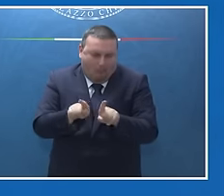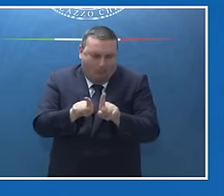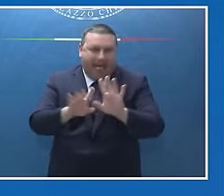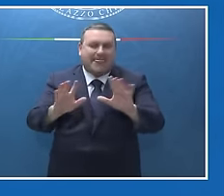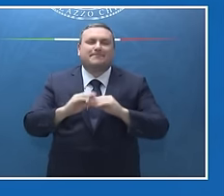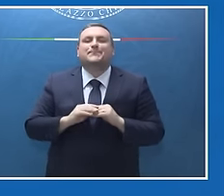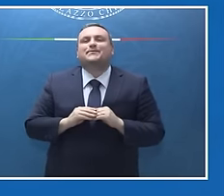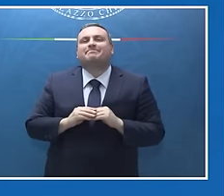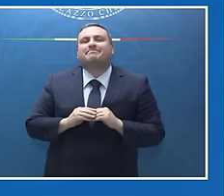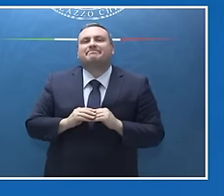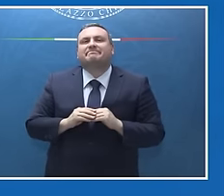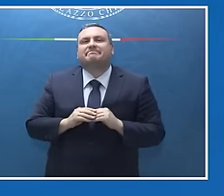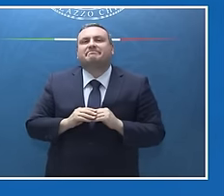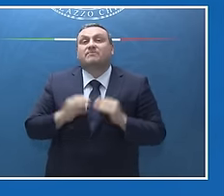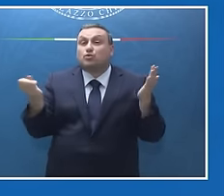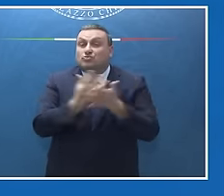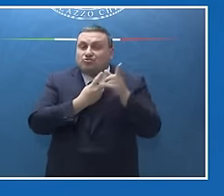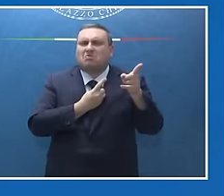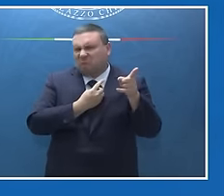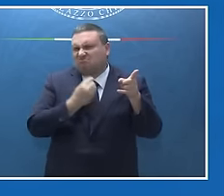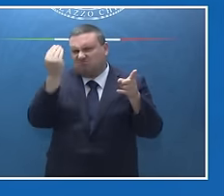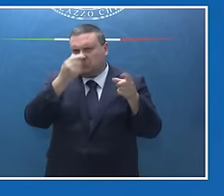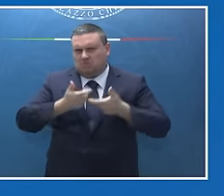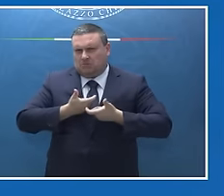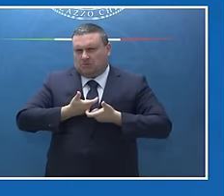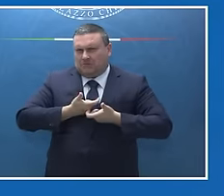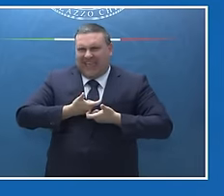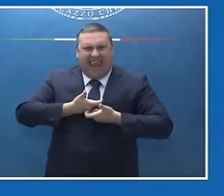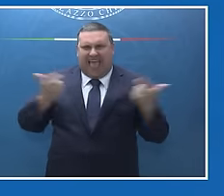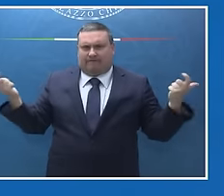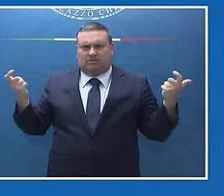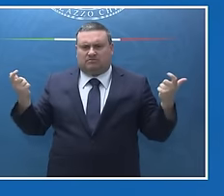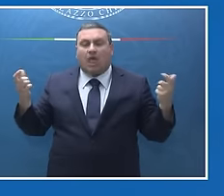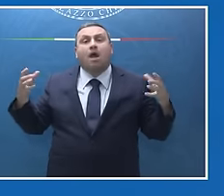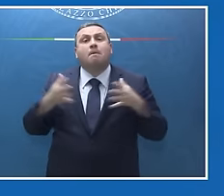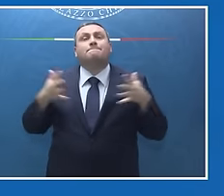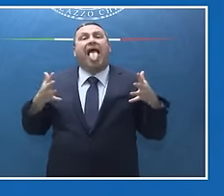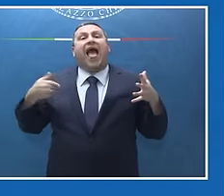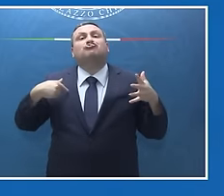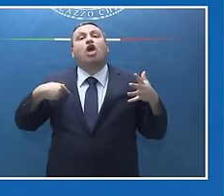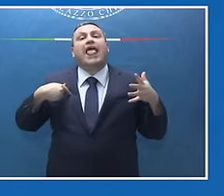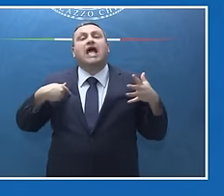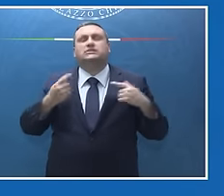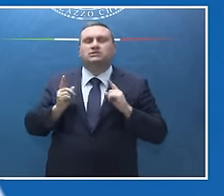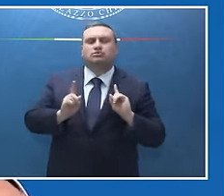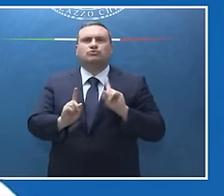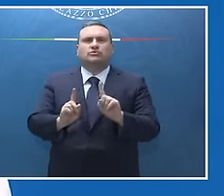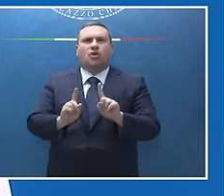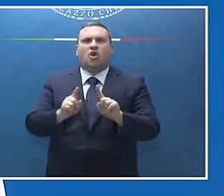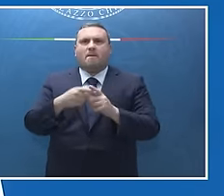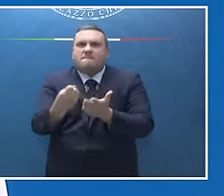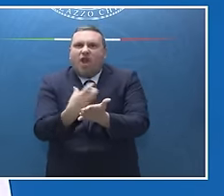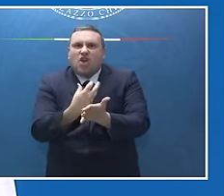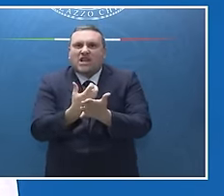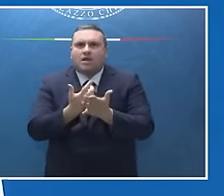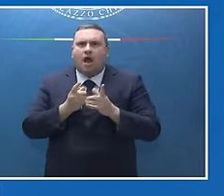io trovo molto grave che ci siano esponenti della maggioranza che cadono nelle provocazioni. Prevedo che le